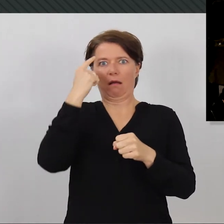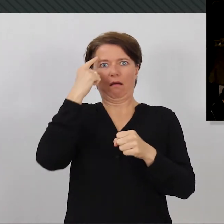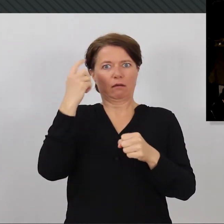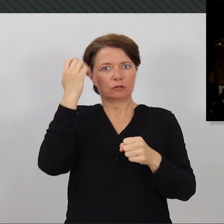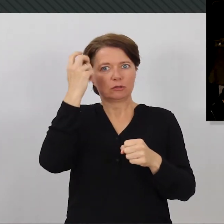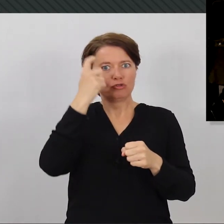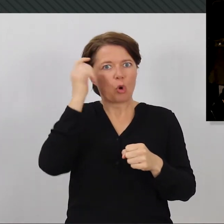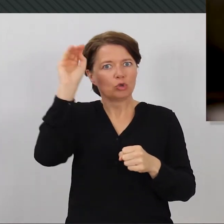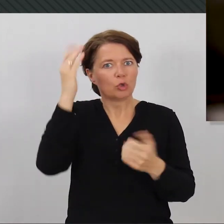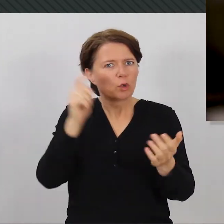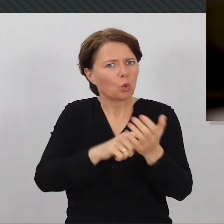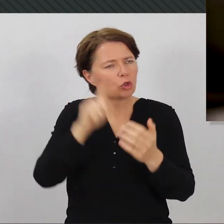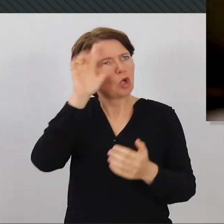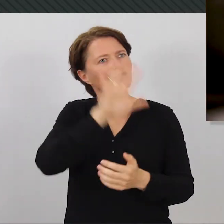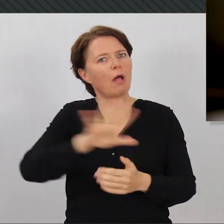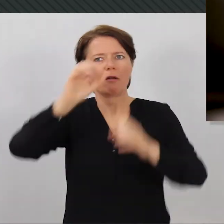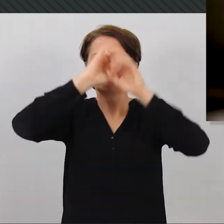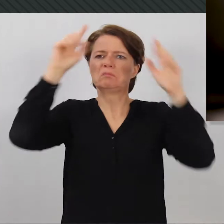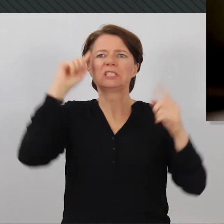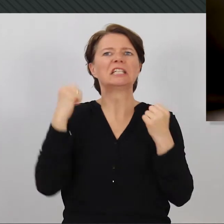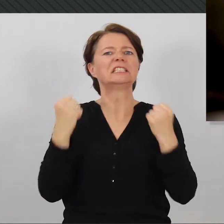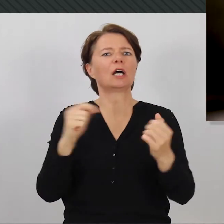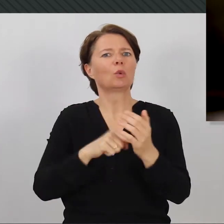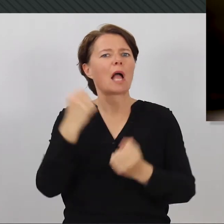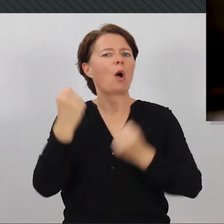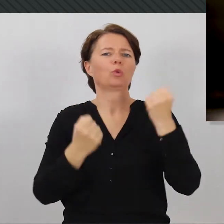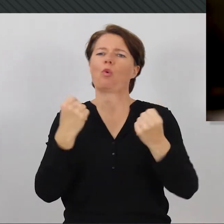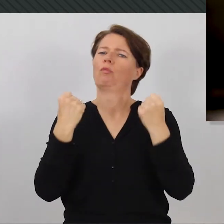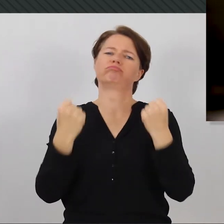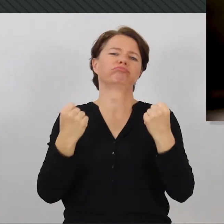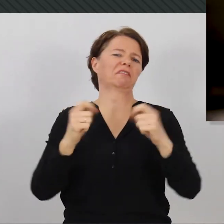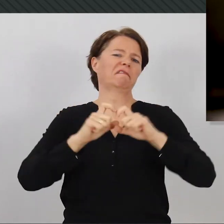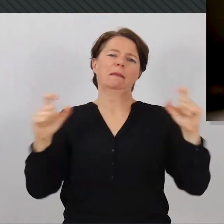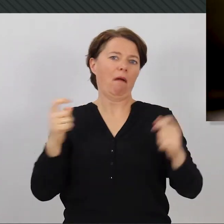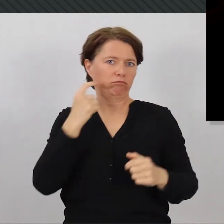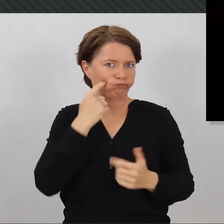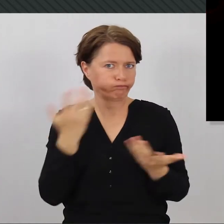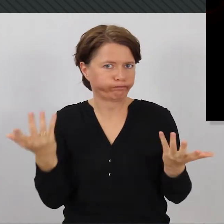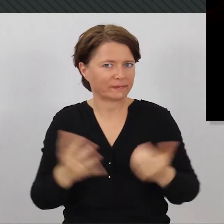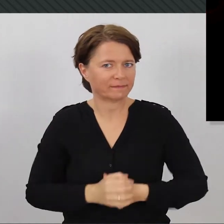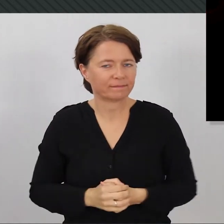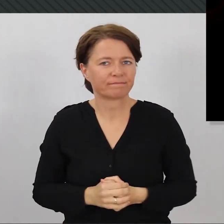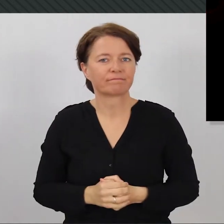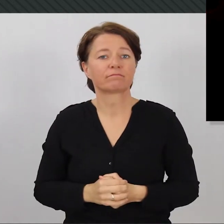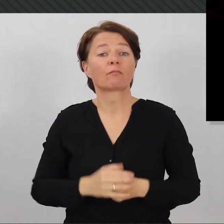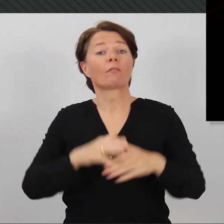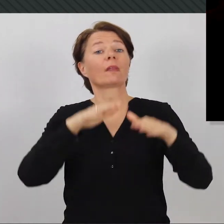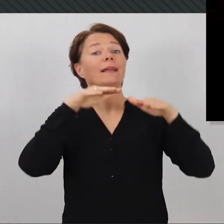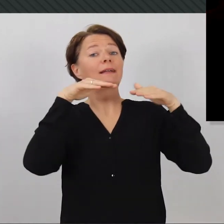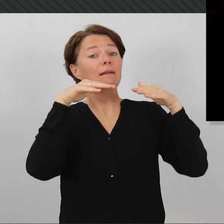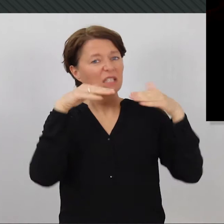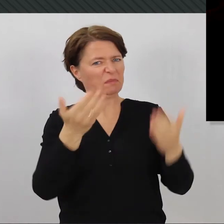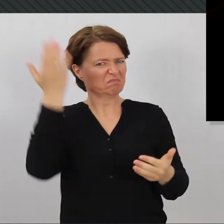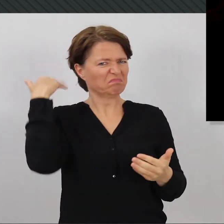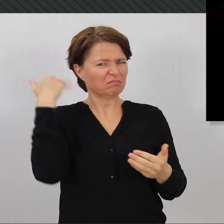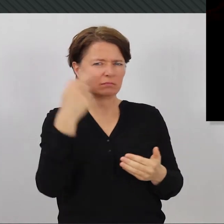Jahren. Und das wäre so quasi einer der Berufe, wo ich denken würde, das ist irgendwie bombenfest im Autoland Deutschland. Wie hast du denn die Phase überhaupt